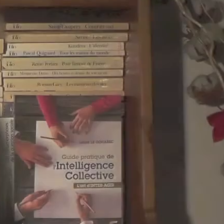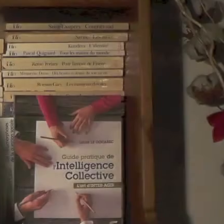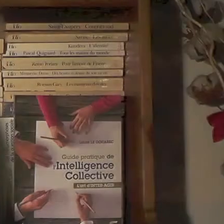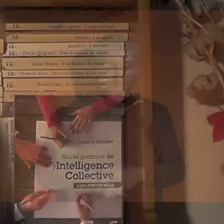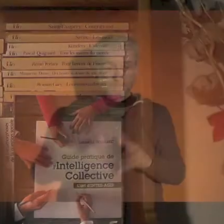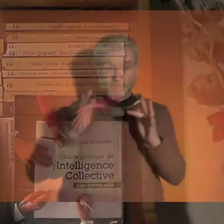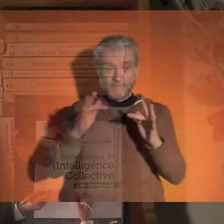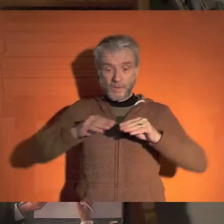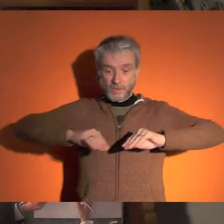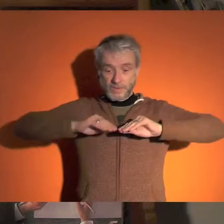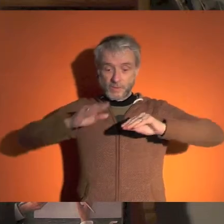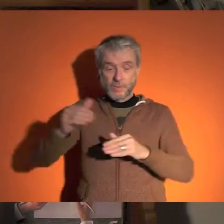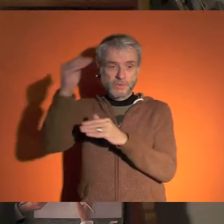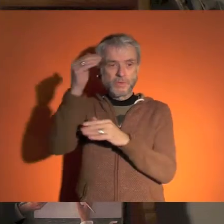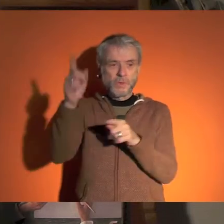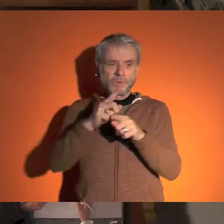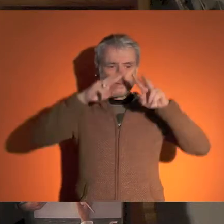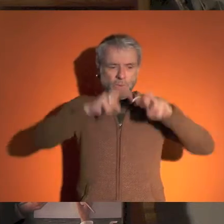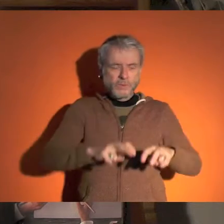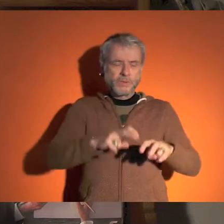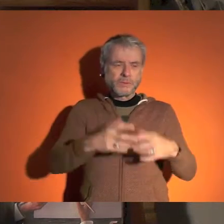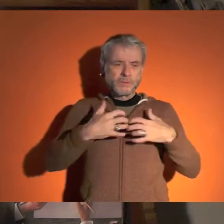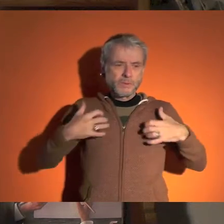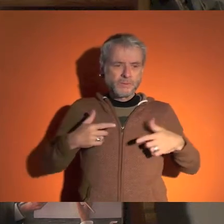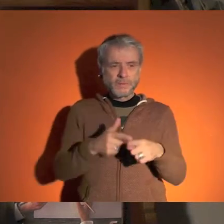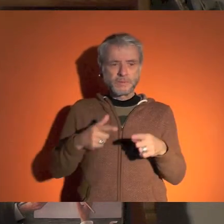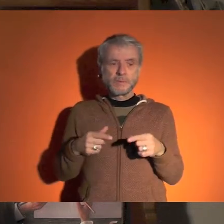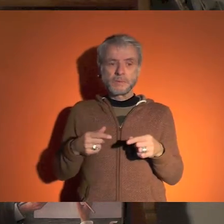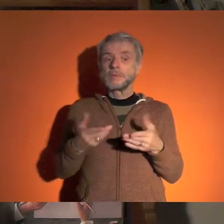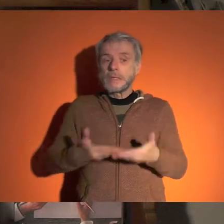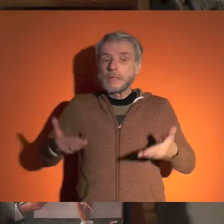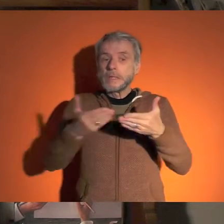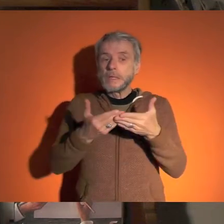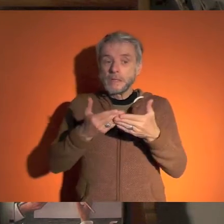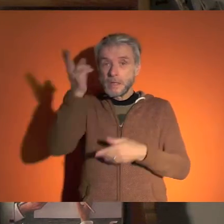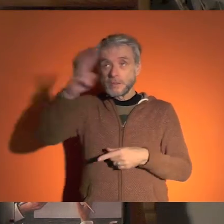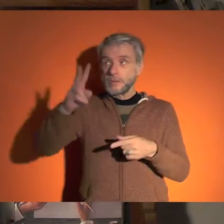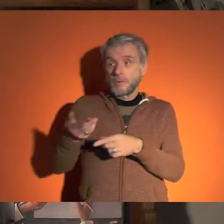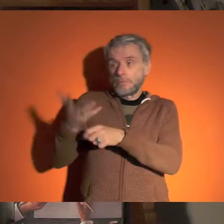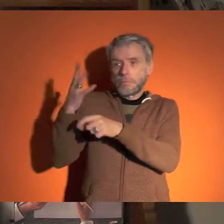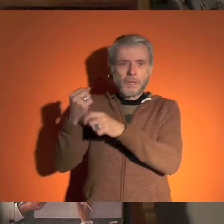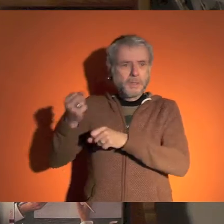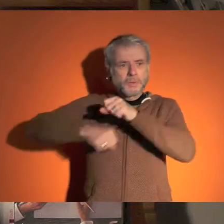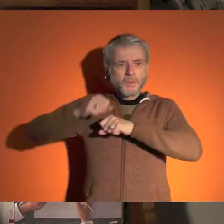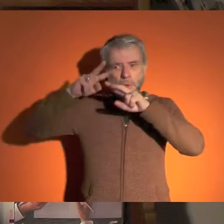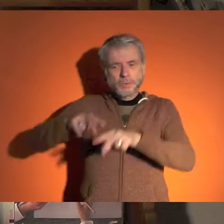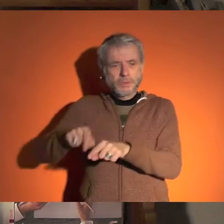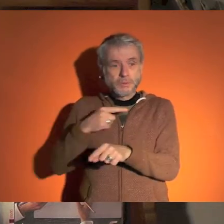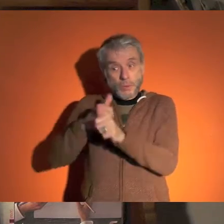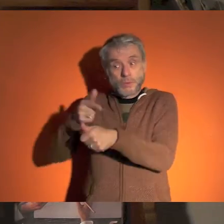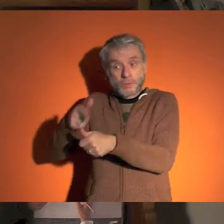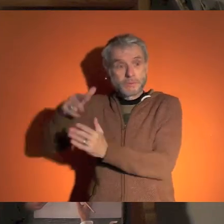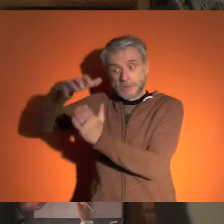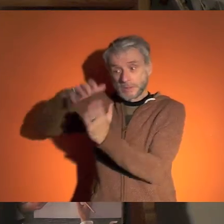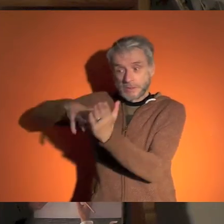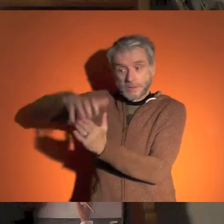En ce qui concerne l'enseignement supérieur et la recherche, des états généraux de la recherche ont eu lieu il y a quelques